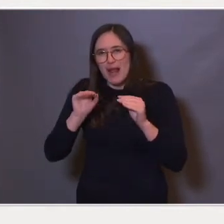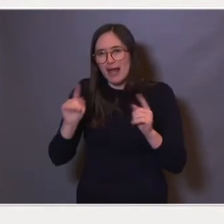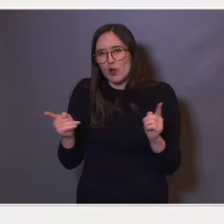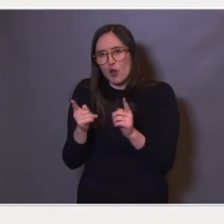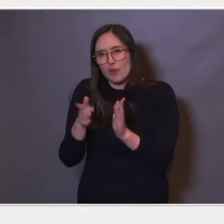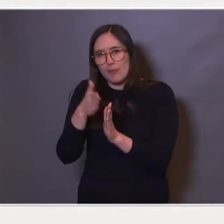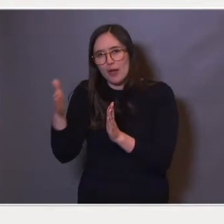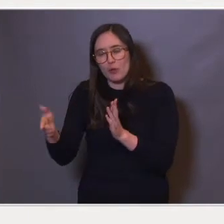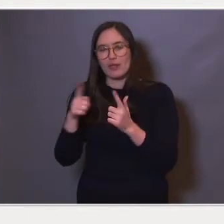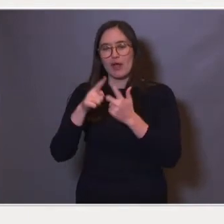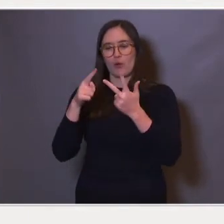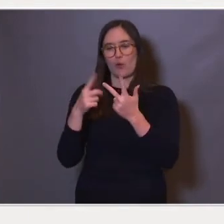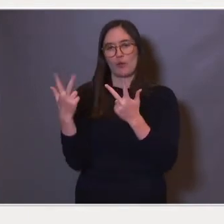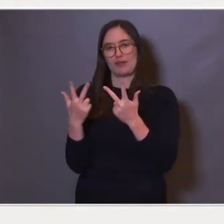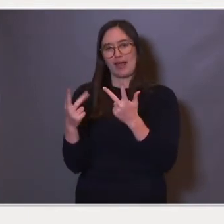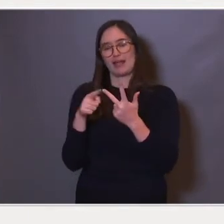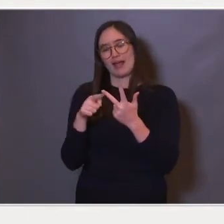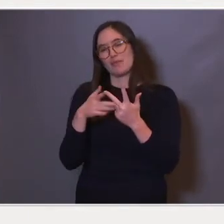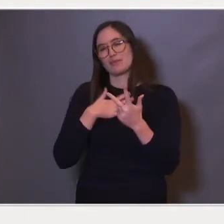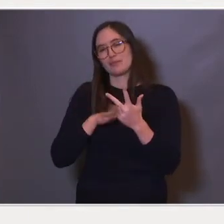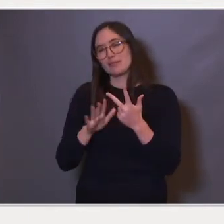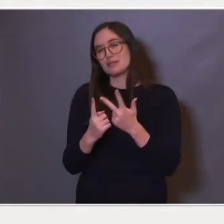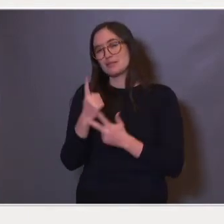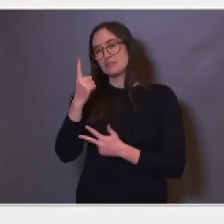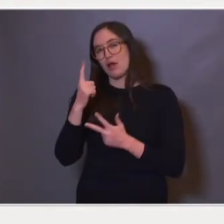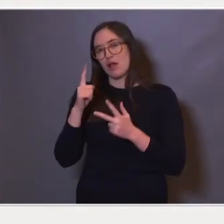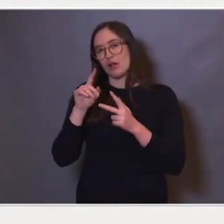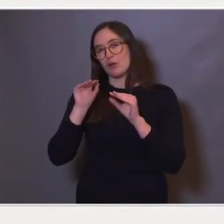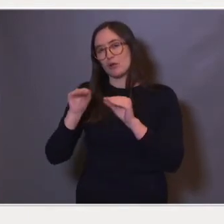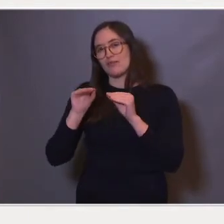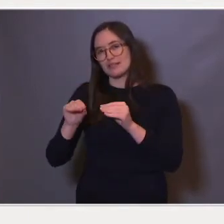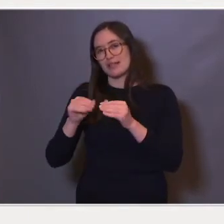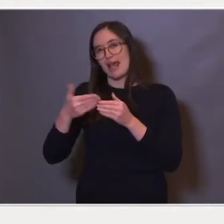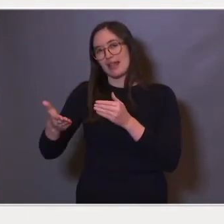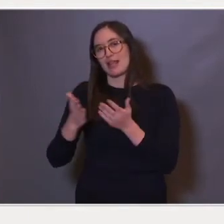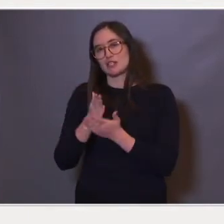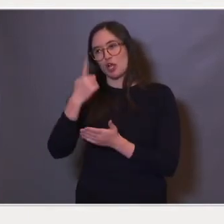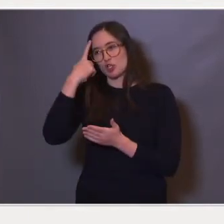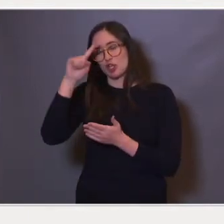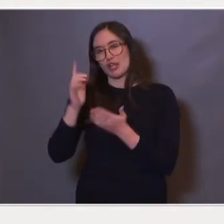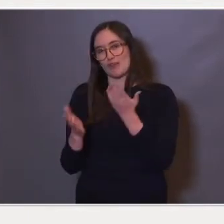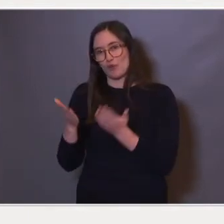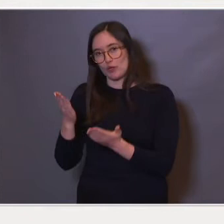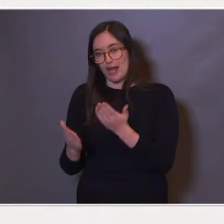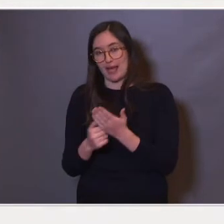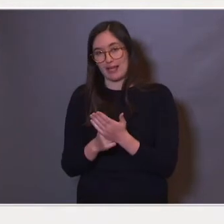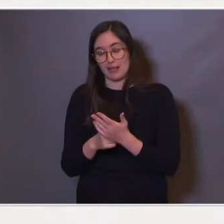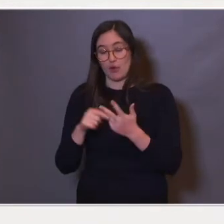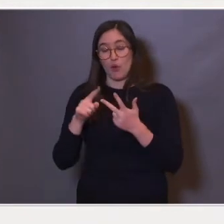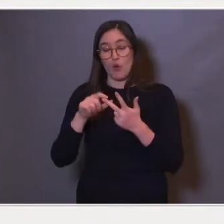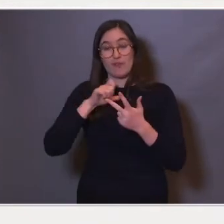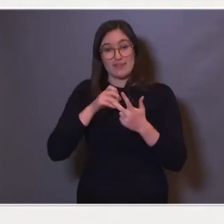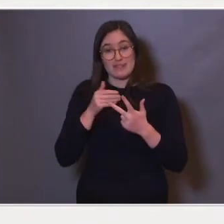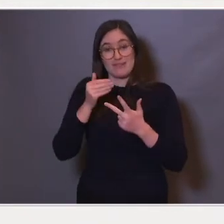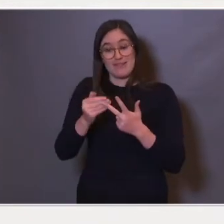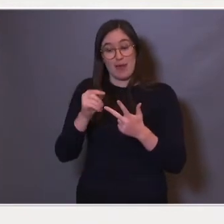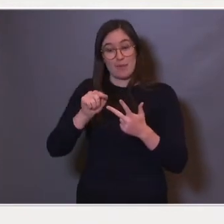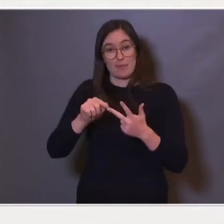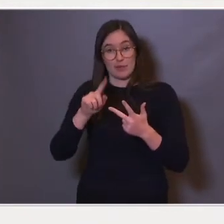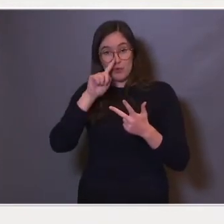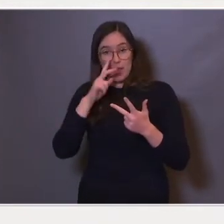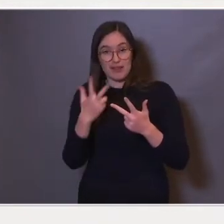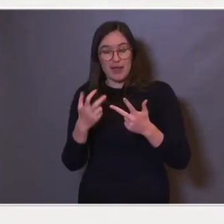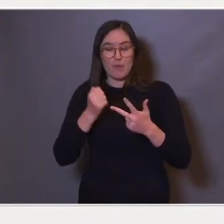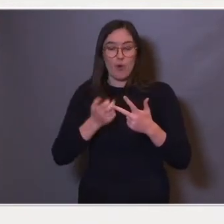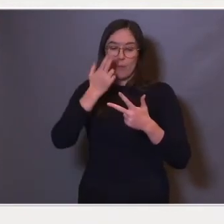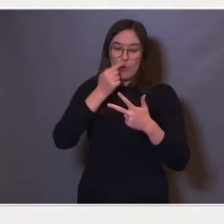og det tredje spesialundervisning etter sakkyndig vurdering. For å komme til det tredje nivået må man ha prøvd både det